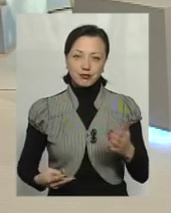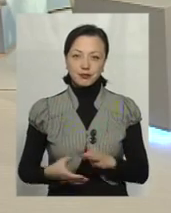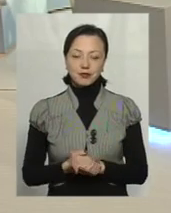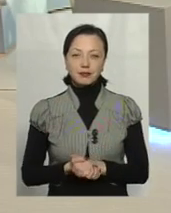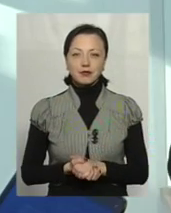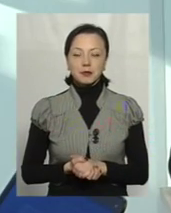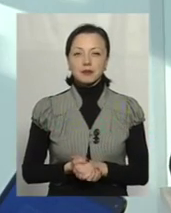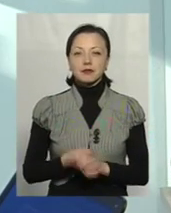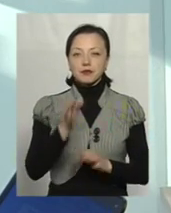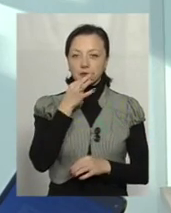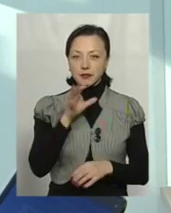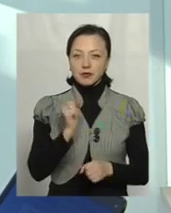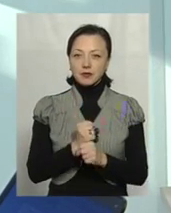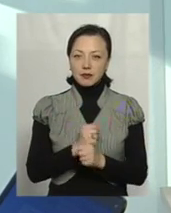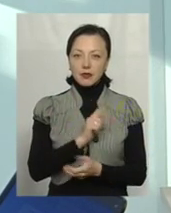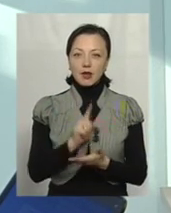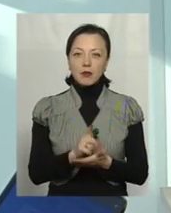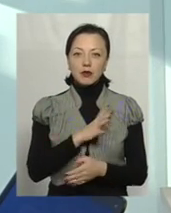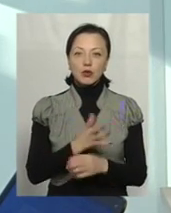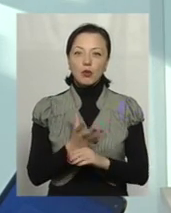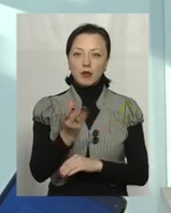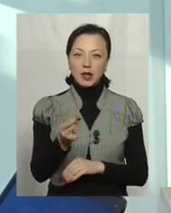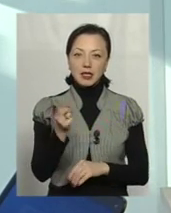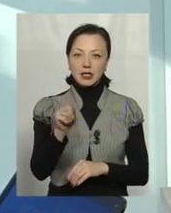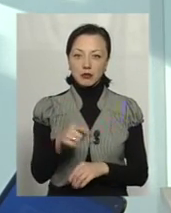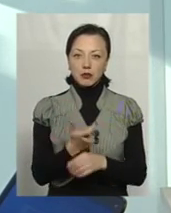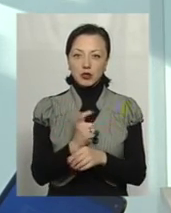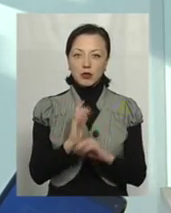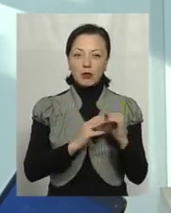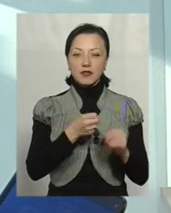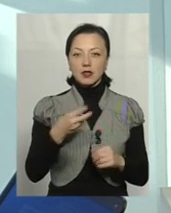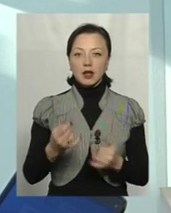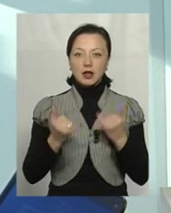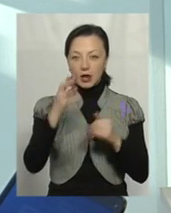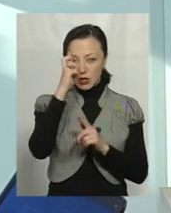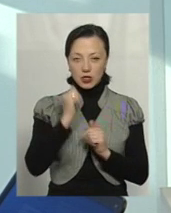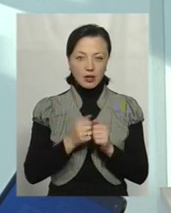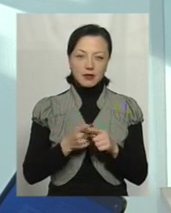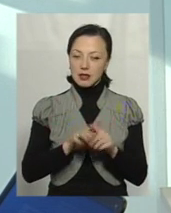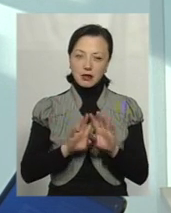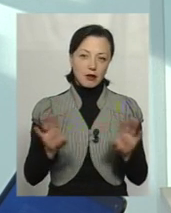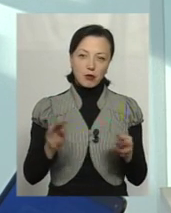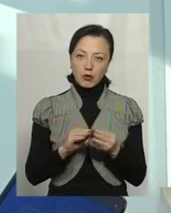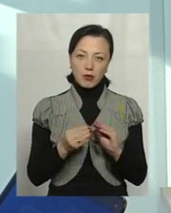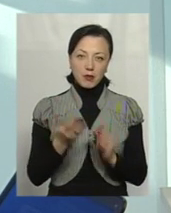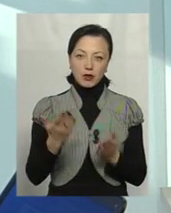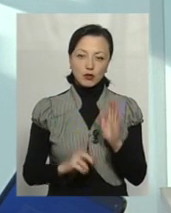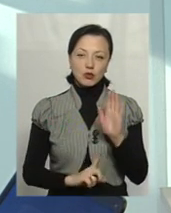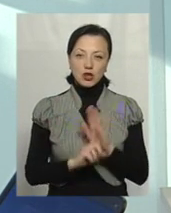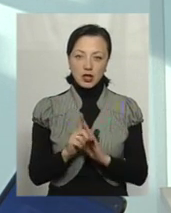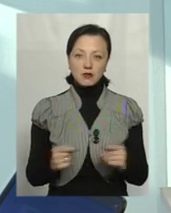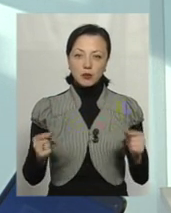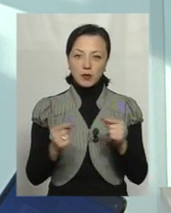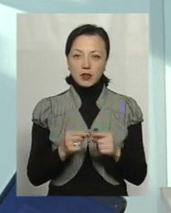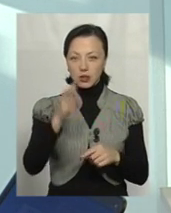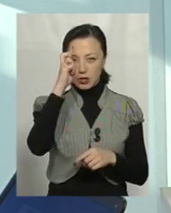будь-яка робота має бути оплачена, тим більше професіоналів. Для держави це не є проблема, якщо б почалась відповідна